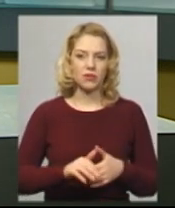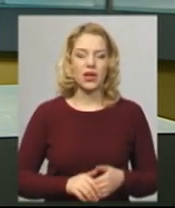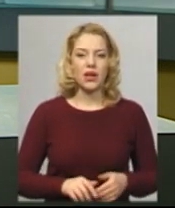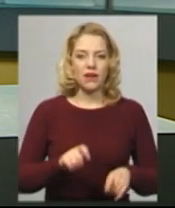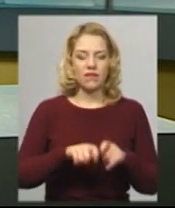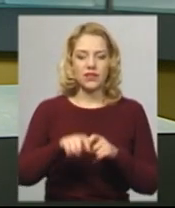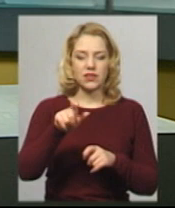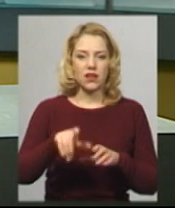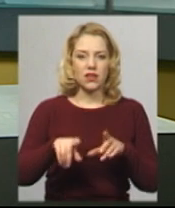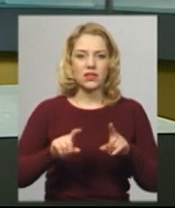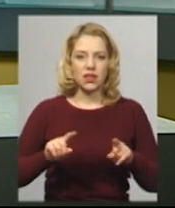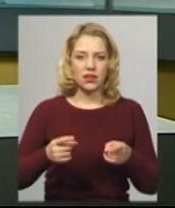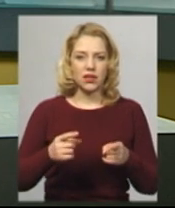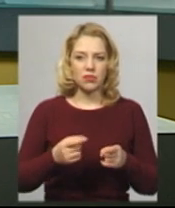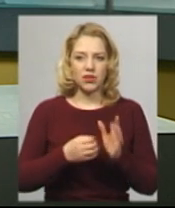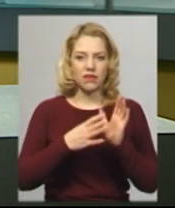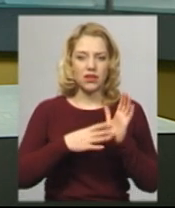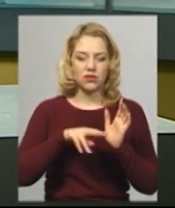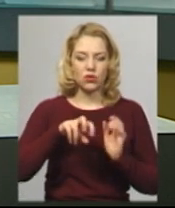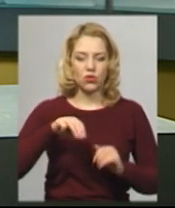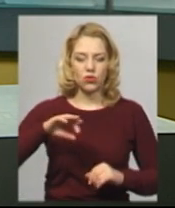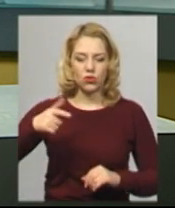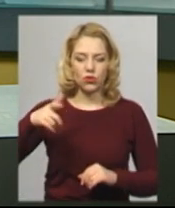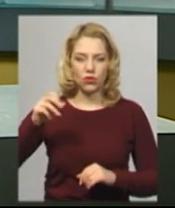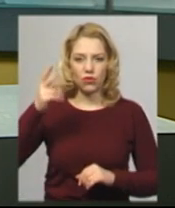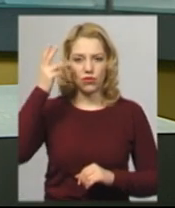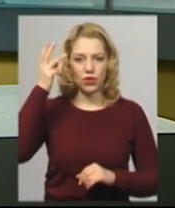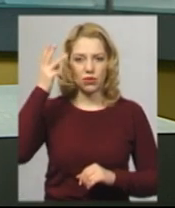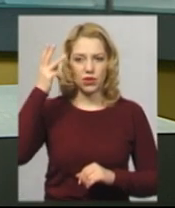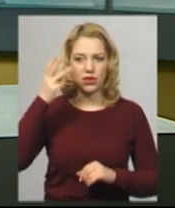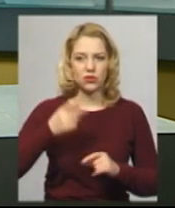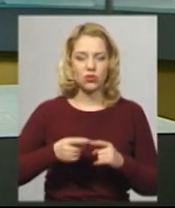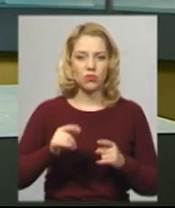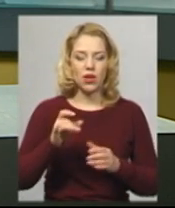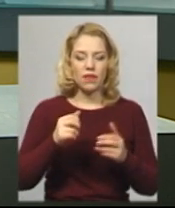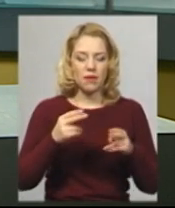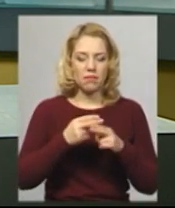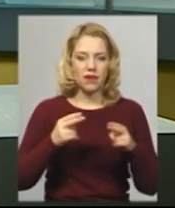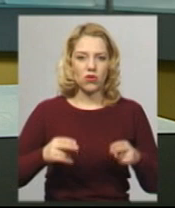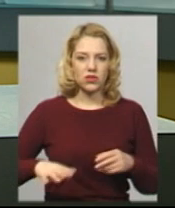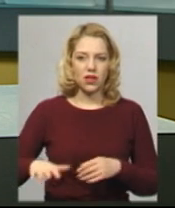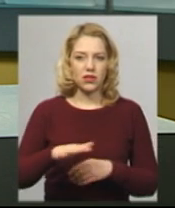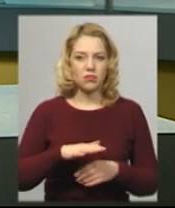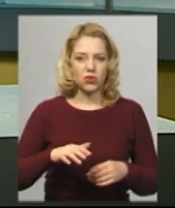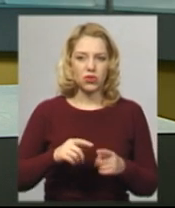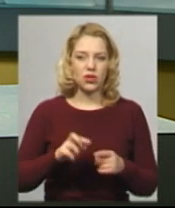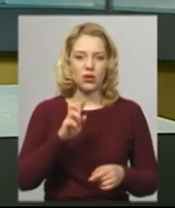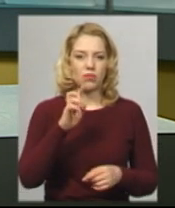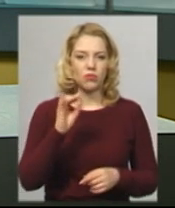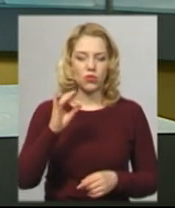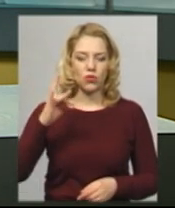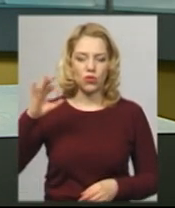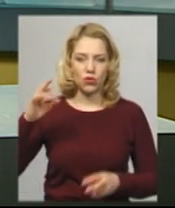затримали 19 лютого у Хмельницькому на привокзальній площі представники Територіального управління Державного бюро розслідувань за